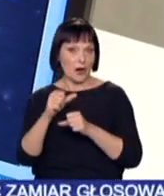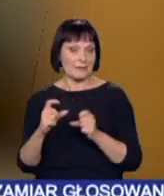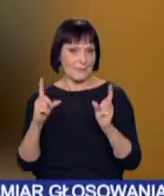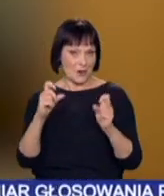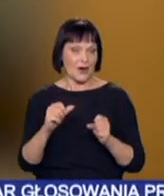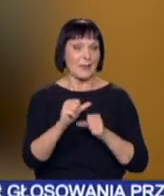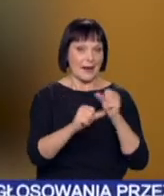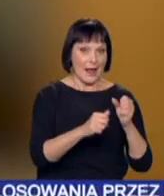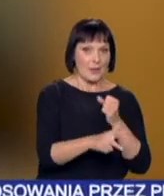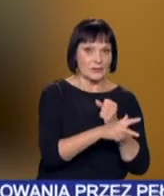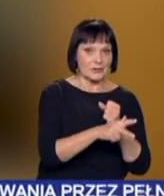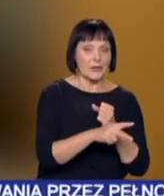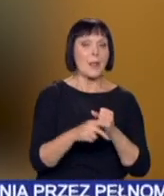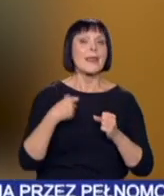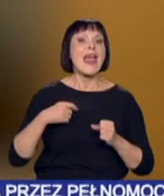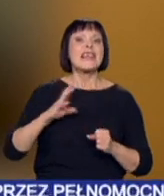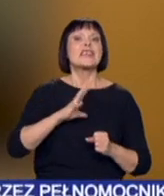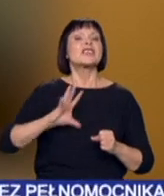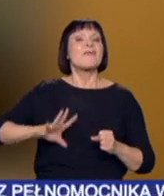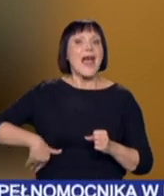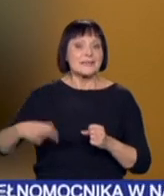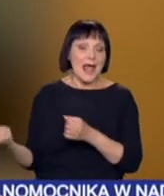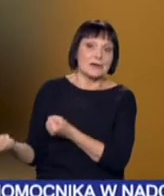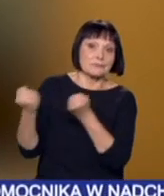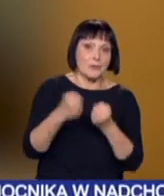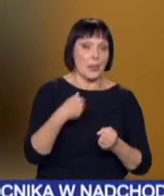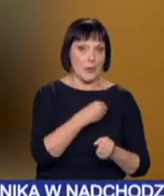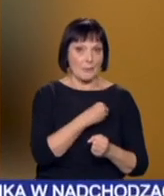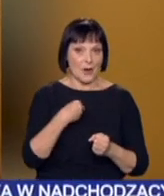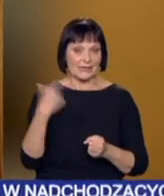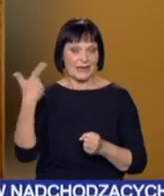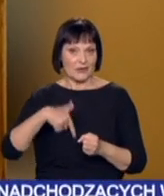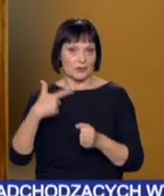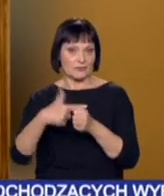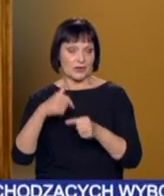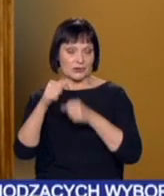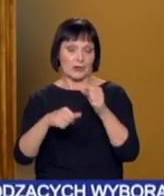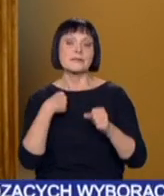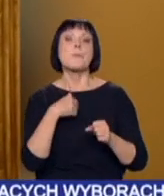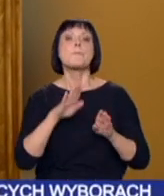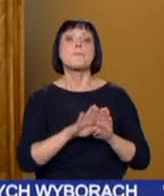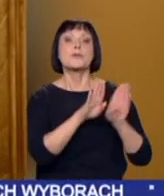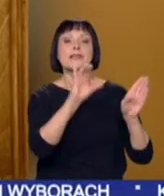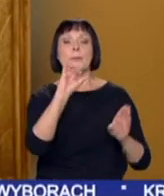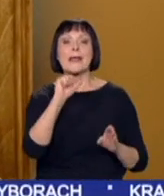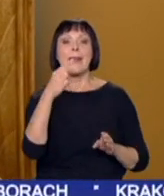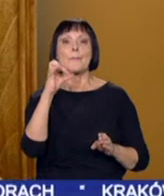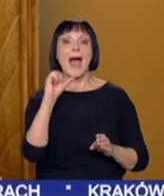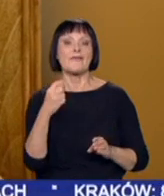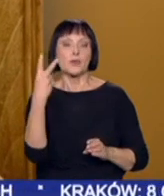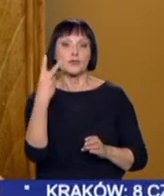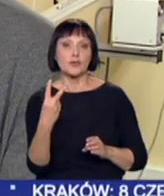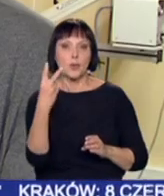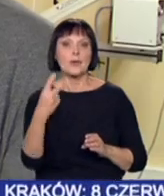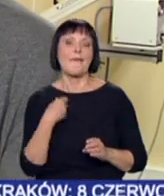80. trafiła ze Szwajcarii do Polski, a od 2020 roku jest w depozycie Muzeum Jana Pawła II i Stefana